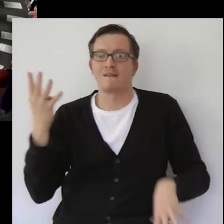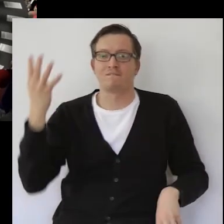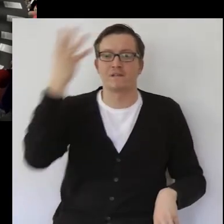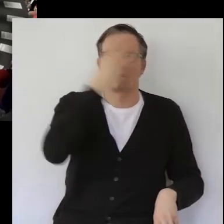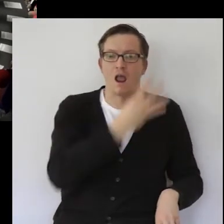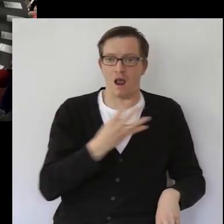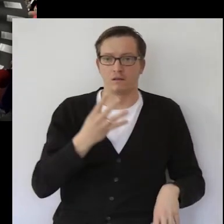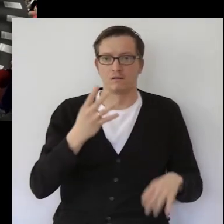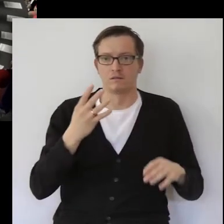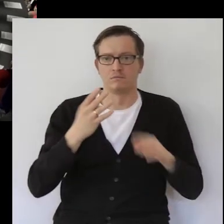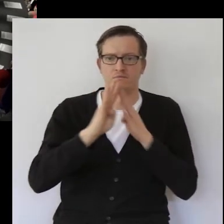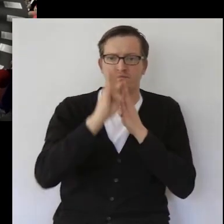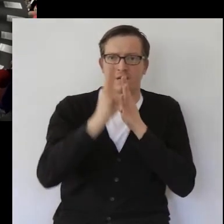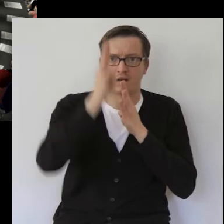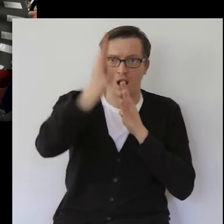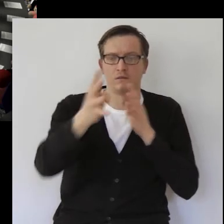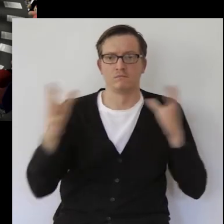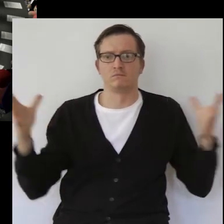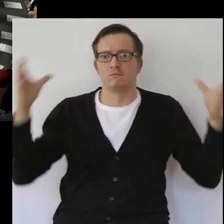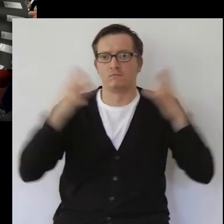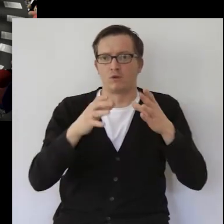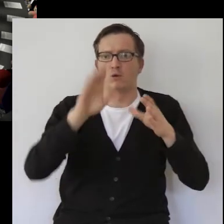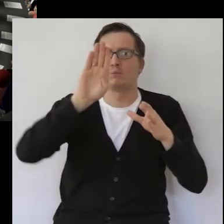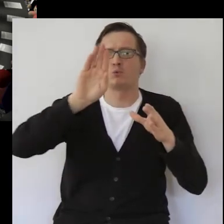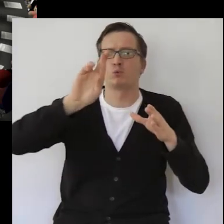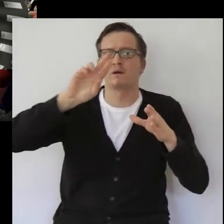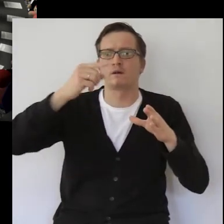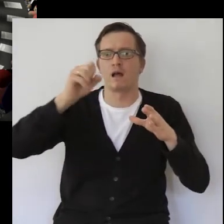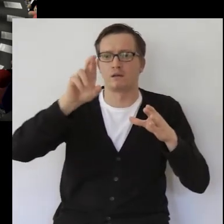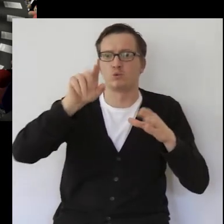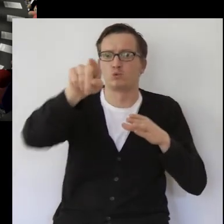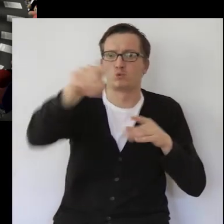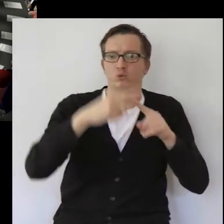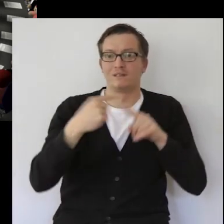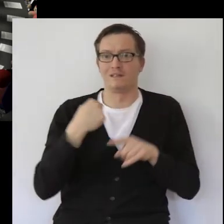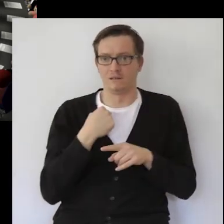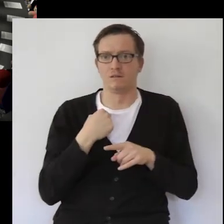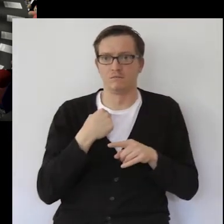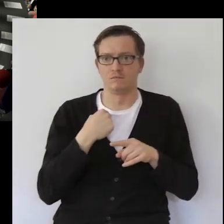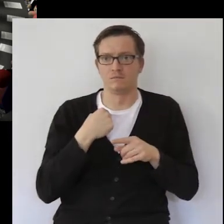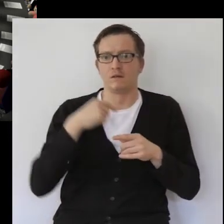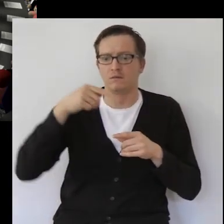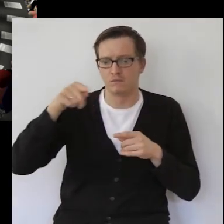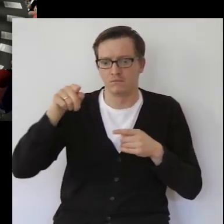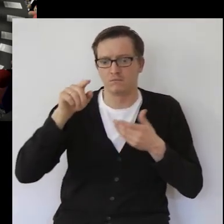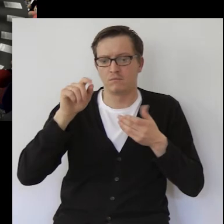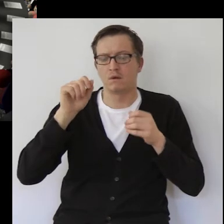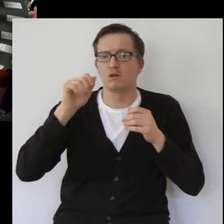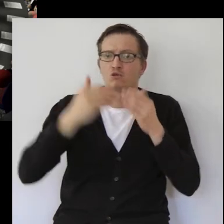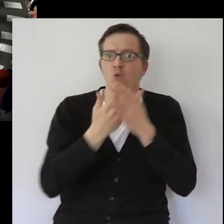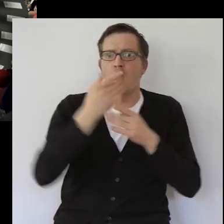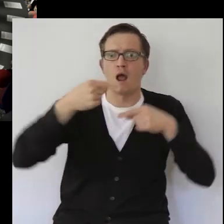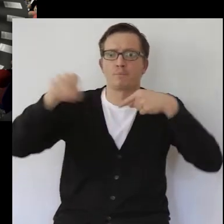Alle vier Jahre können wir Bürger, also auch du und ich, die Abgeordneten neu wählen.